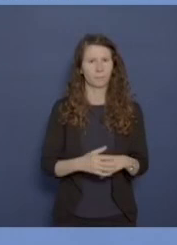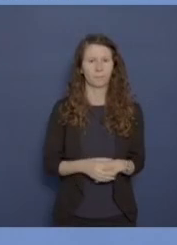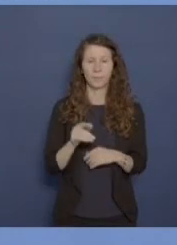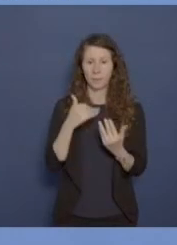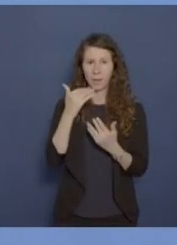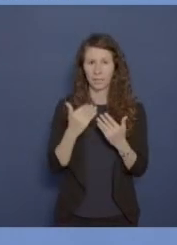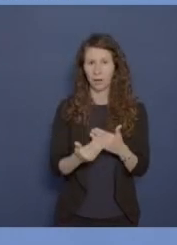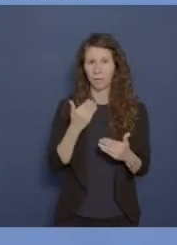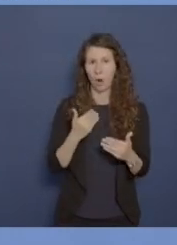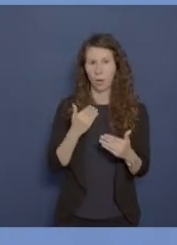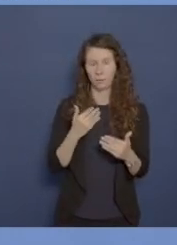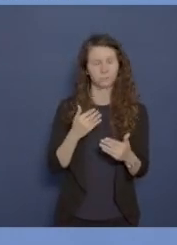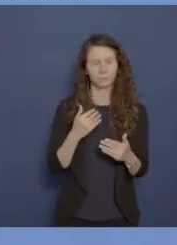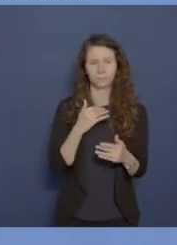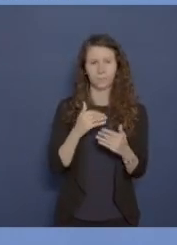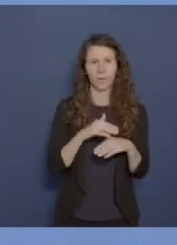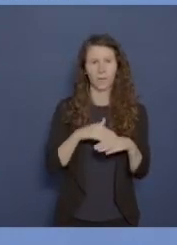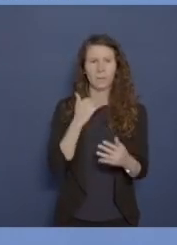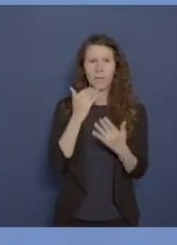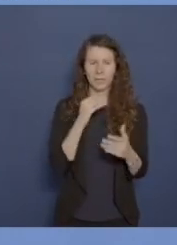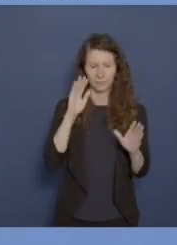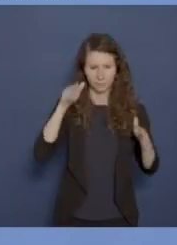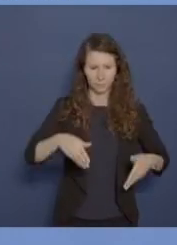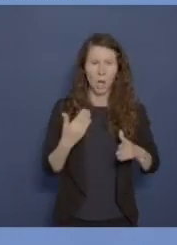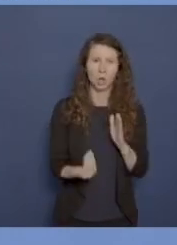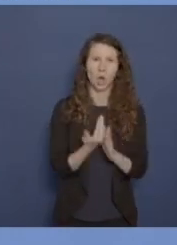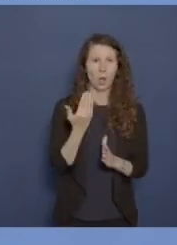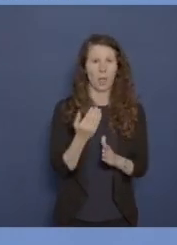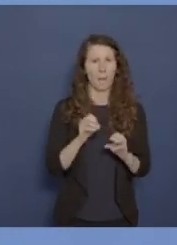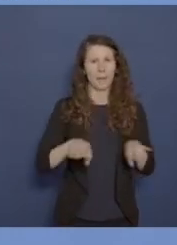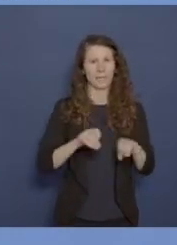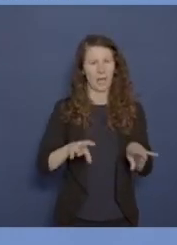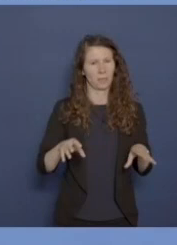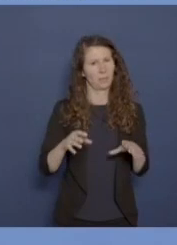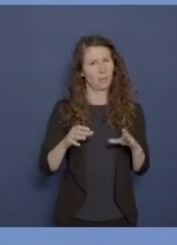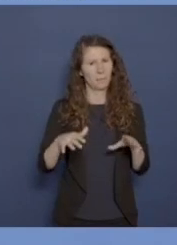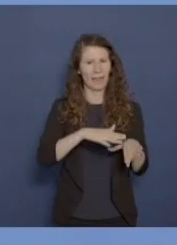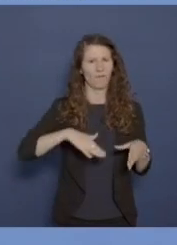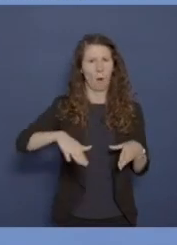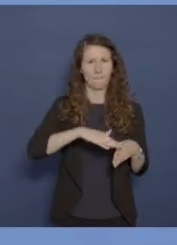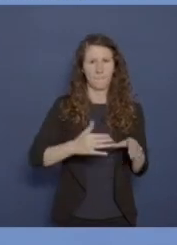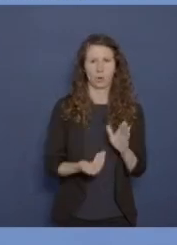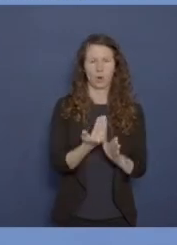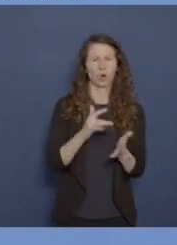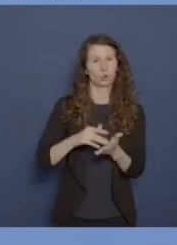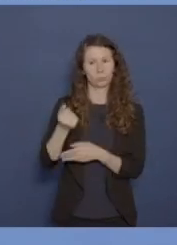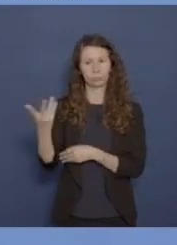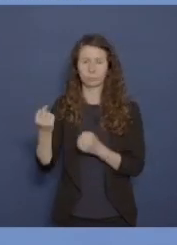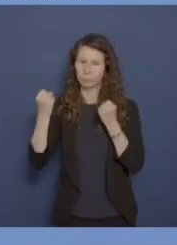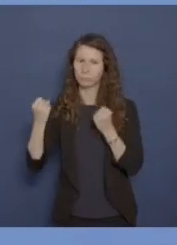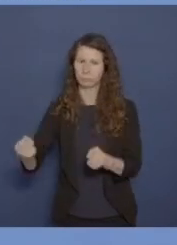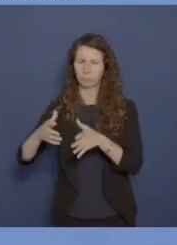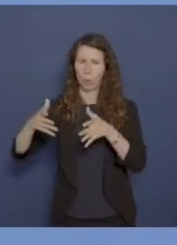stehen diesmal neue kooperative Medienplattformen, denn einige große Plattformen, die den Markt dominieren,